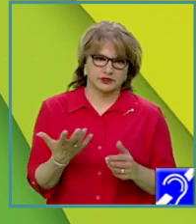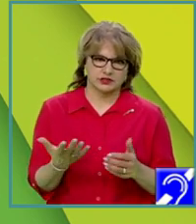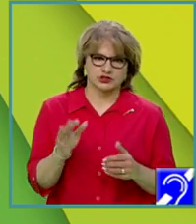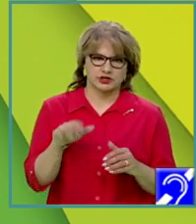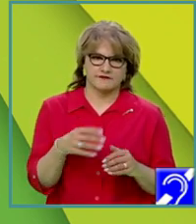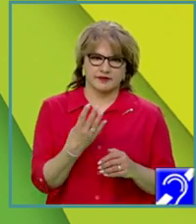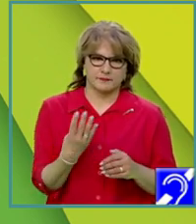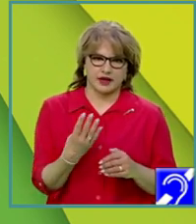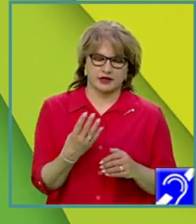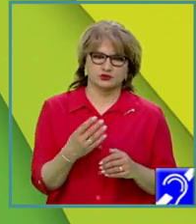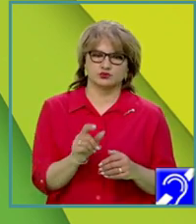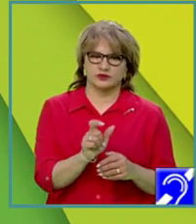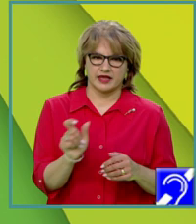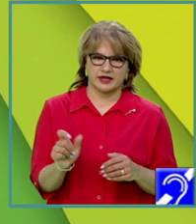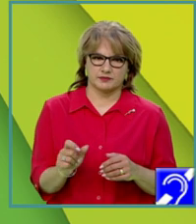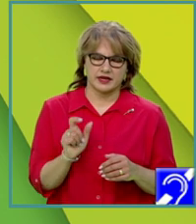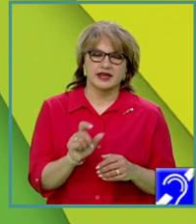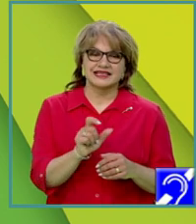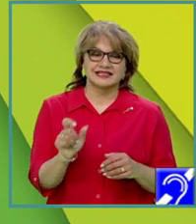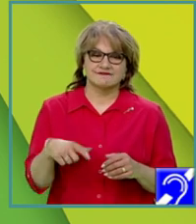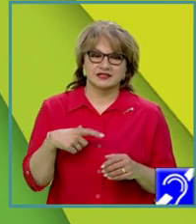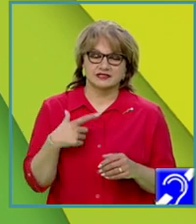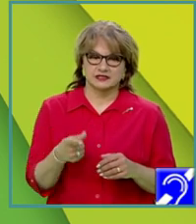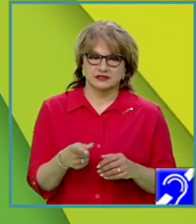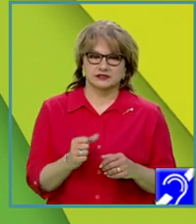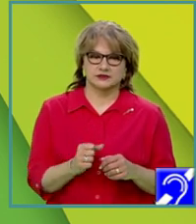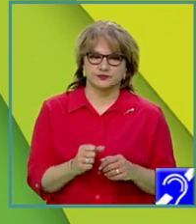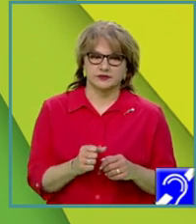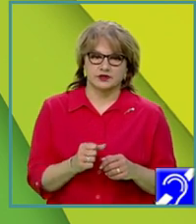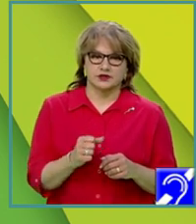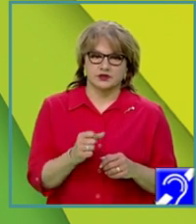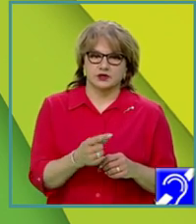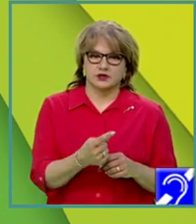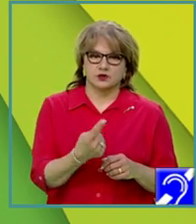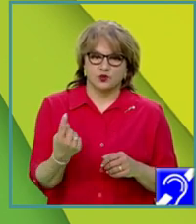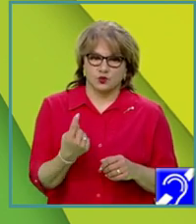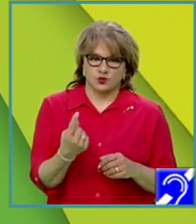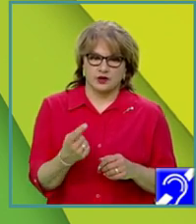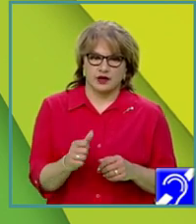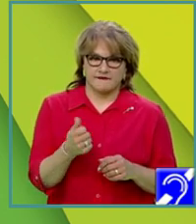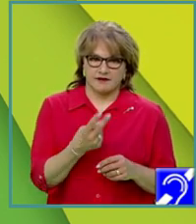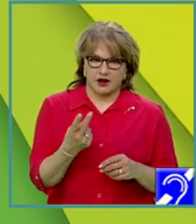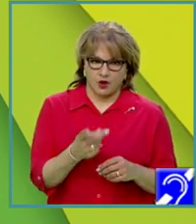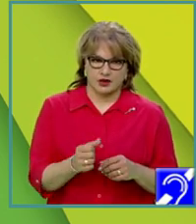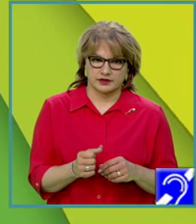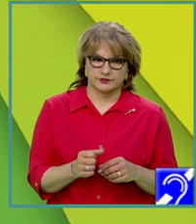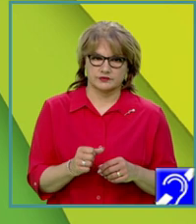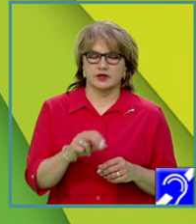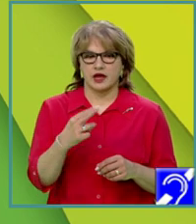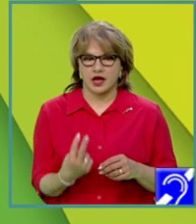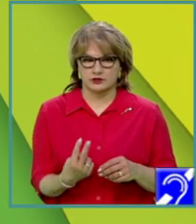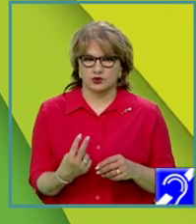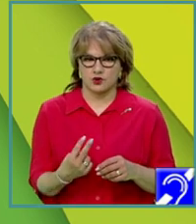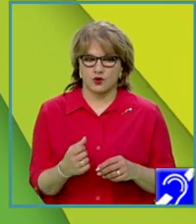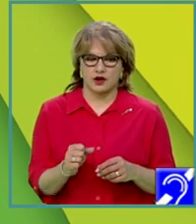4 termeni, secvențele sunt secvența compusă din prima valoare, secvența